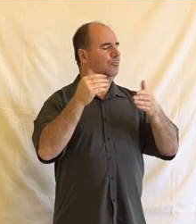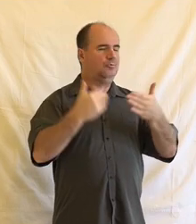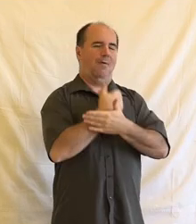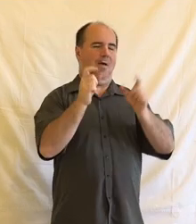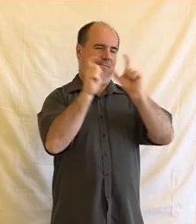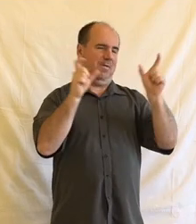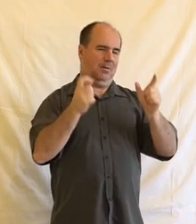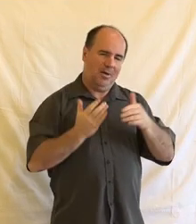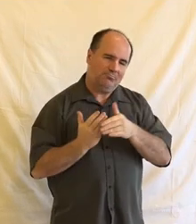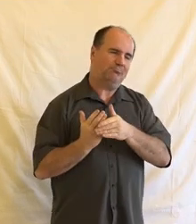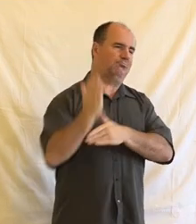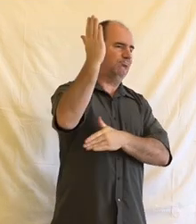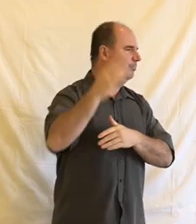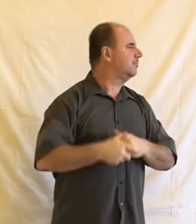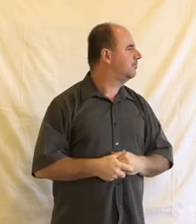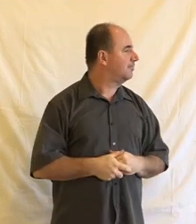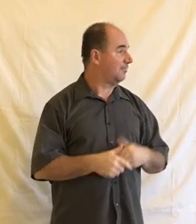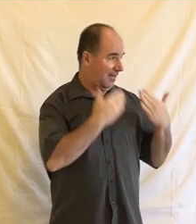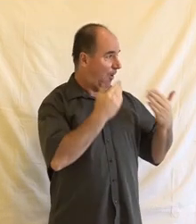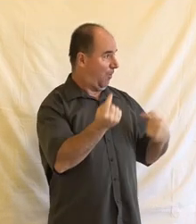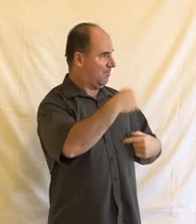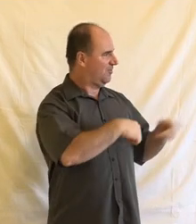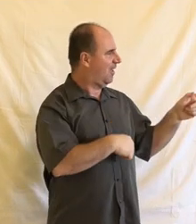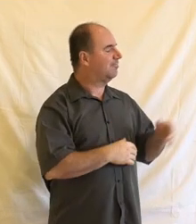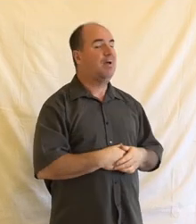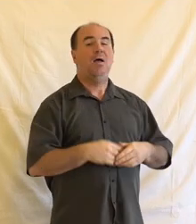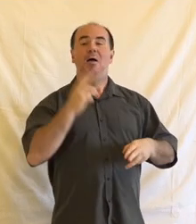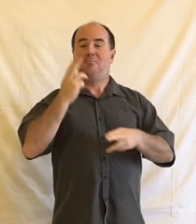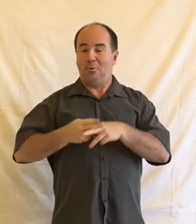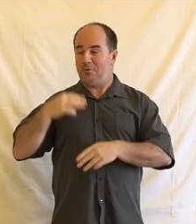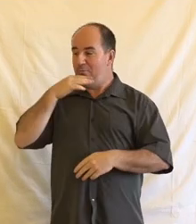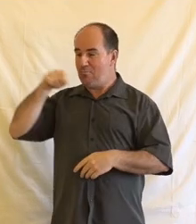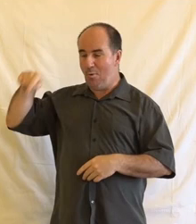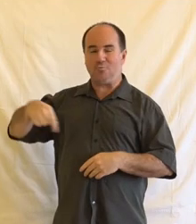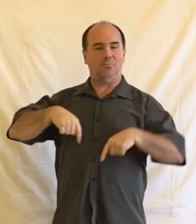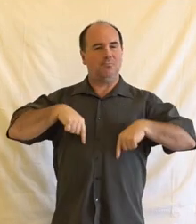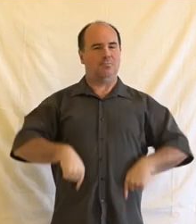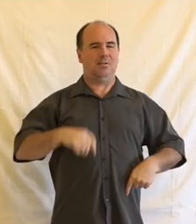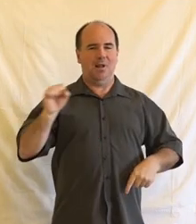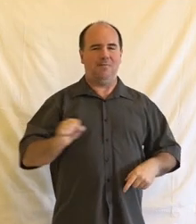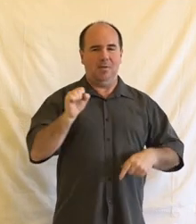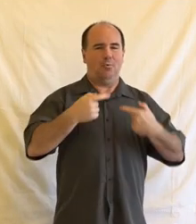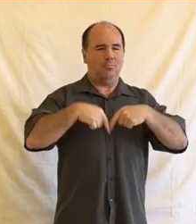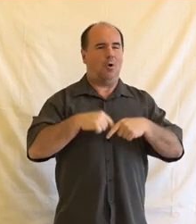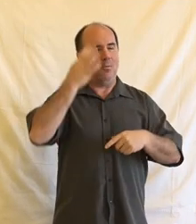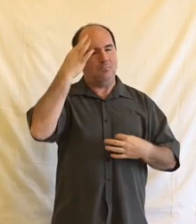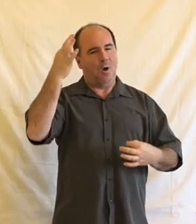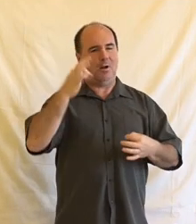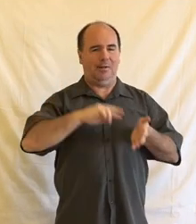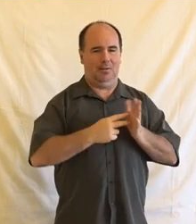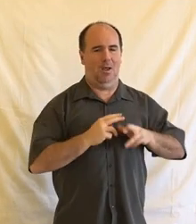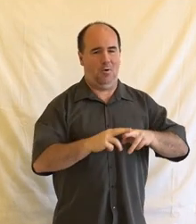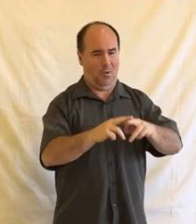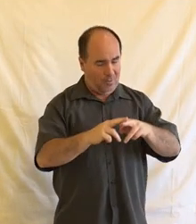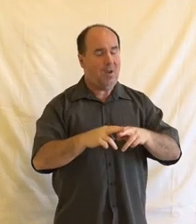přišla. A poslední je předseda výboru pro moderní technologie a lidská práva při Radě vlady pro